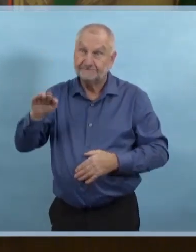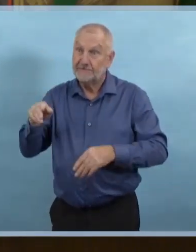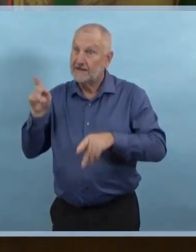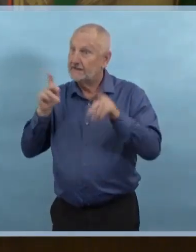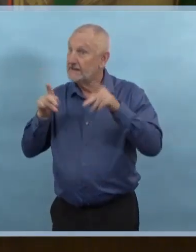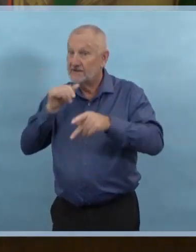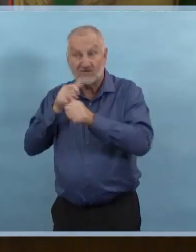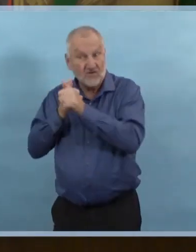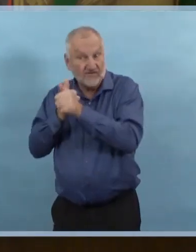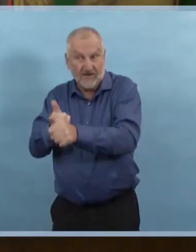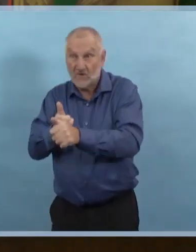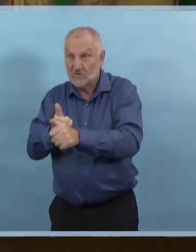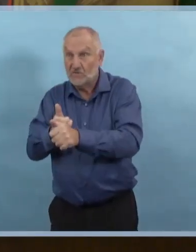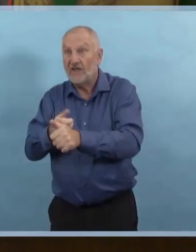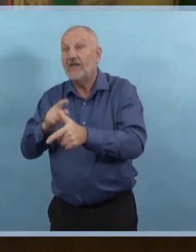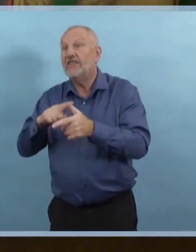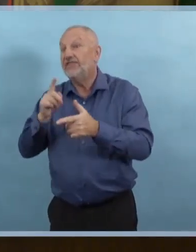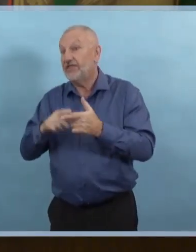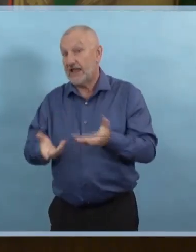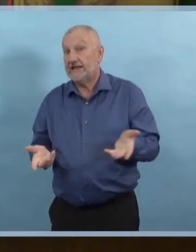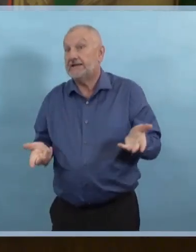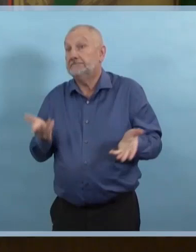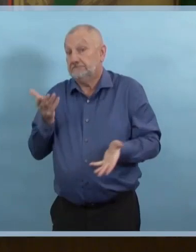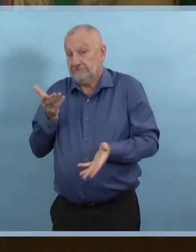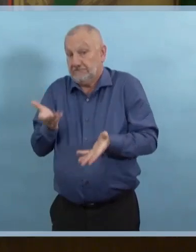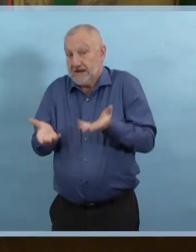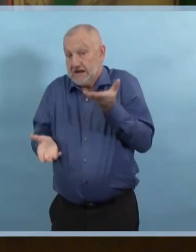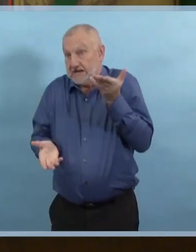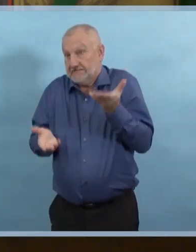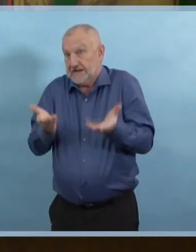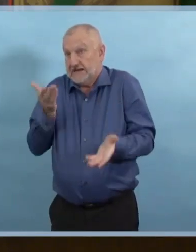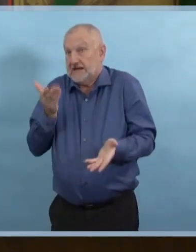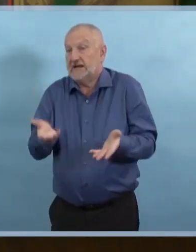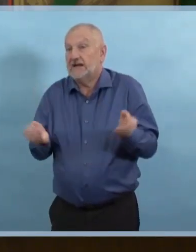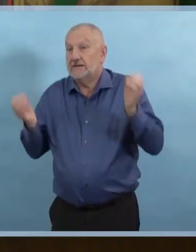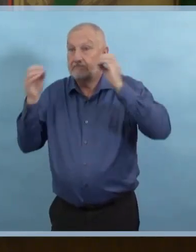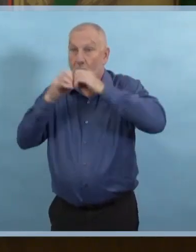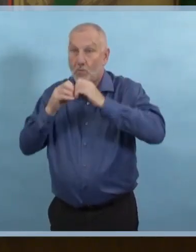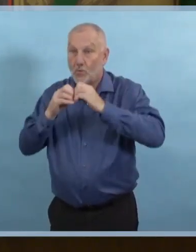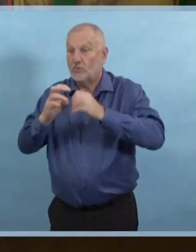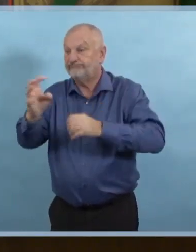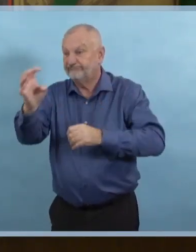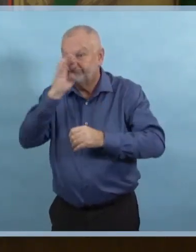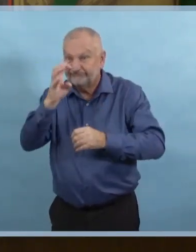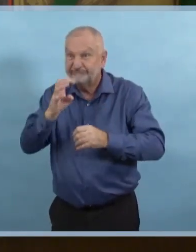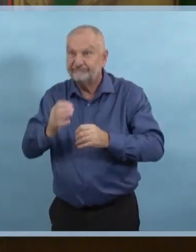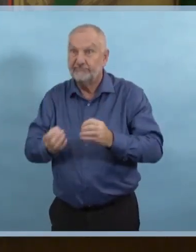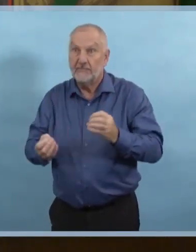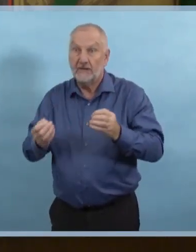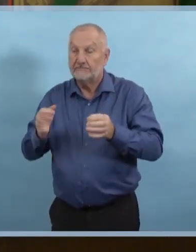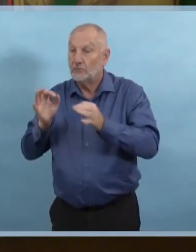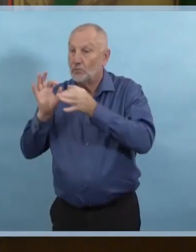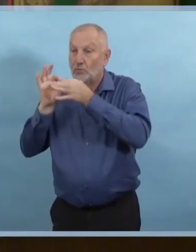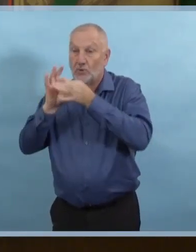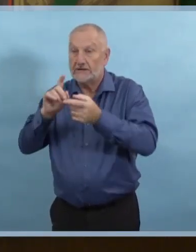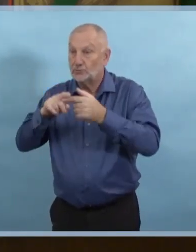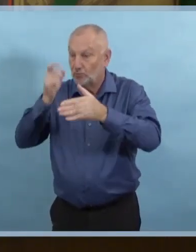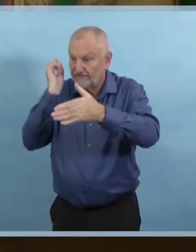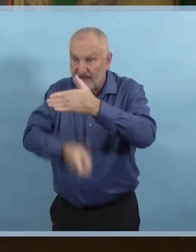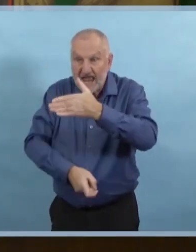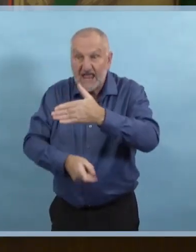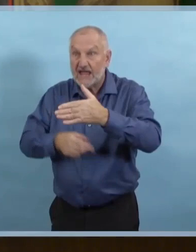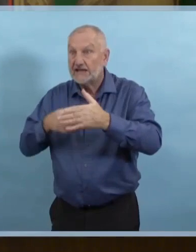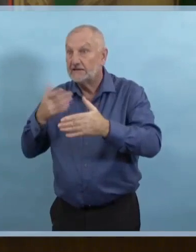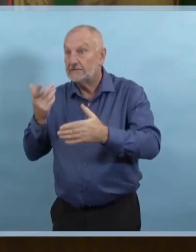Si nous voyons des cas ou des contacts qui mettent les autres à risque sciemment, nous avons la capacité